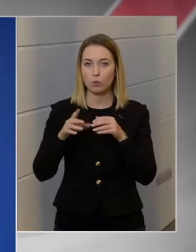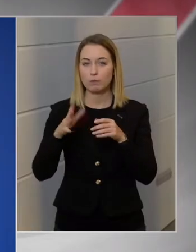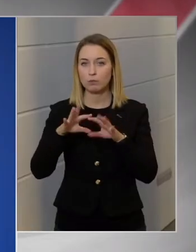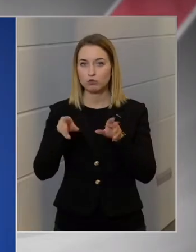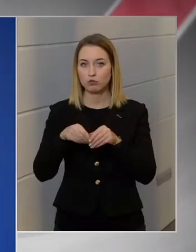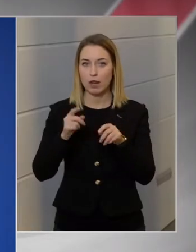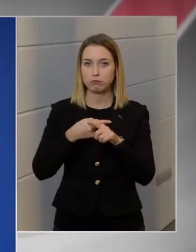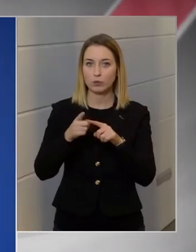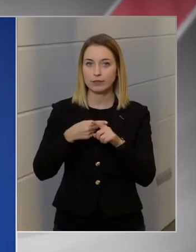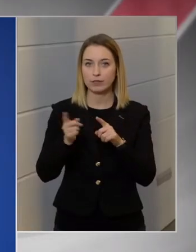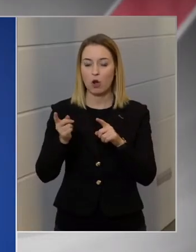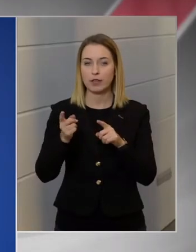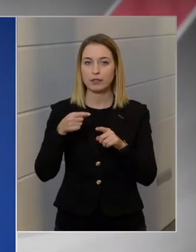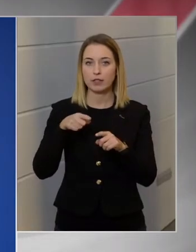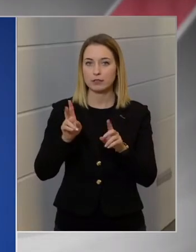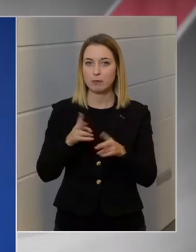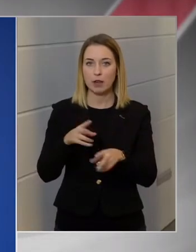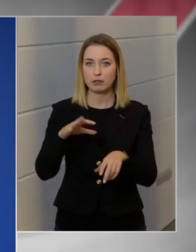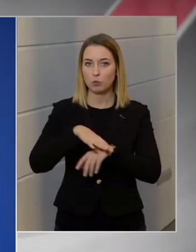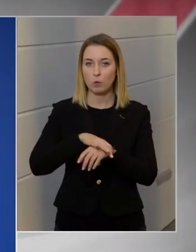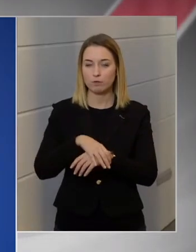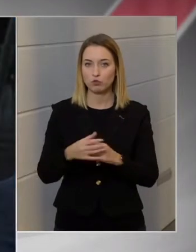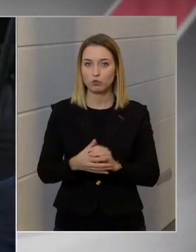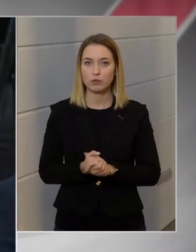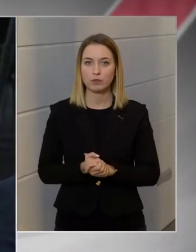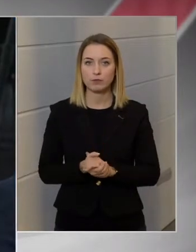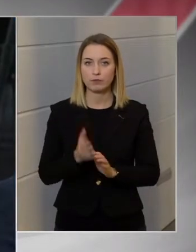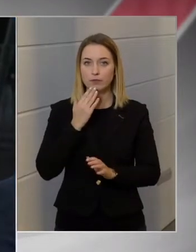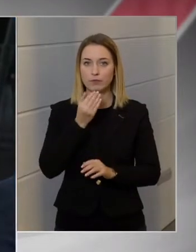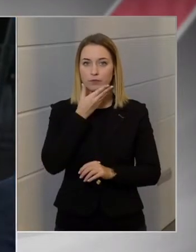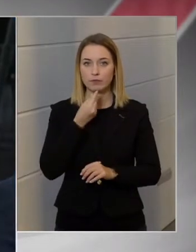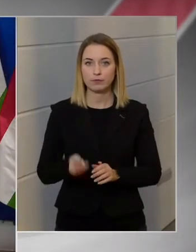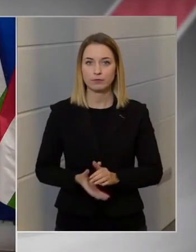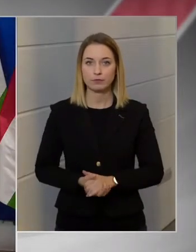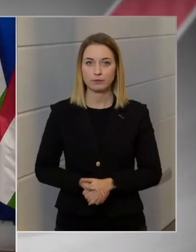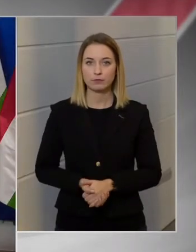családpolitikai nehézséget orvosolni. Értem. Köszönöm szépen.